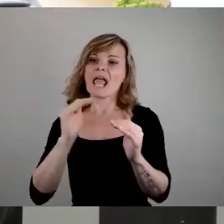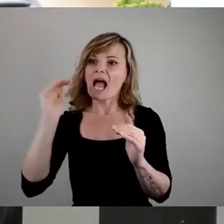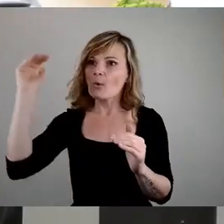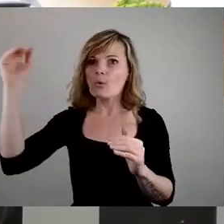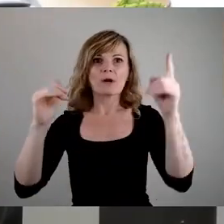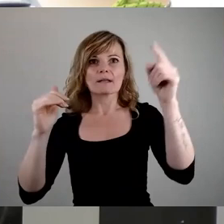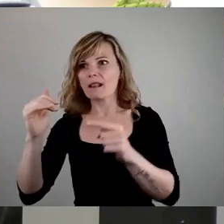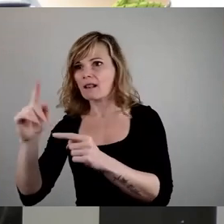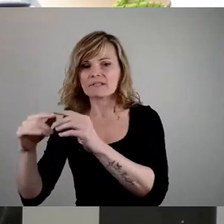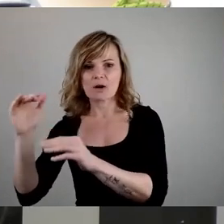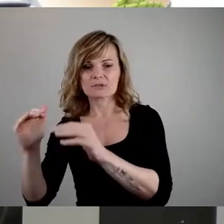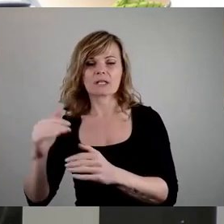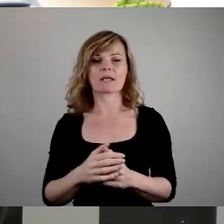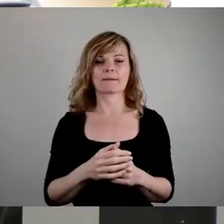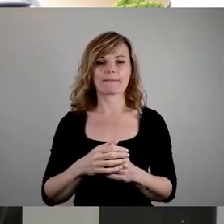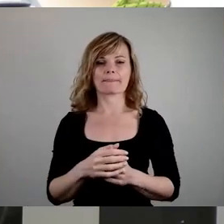durch die,